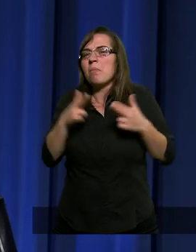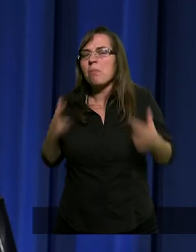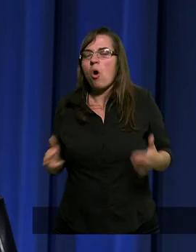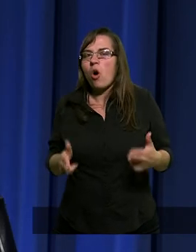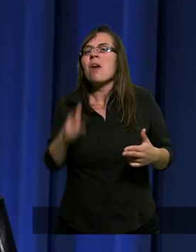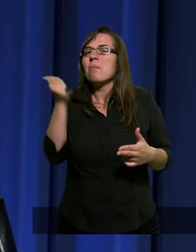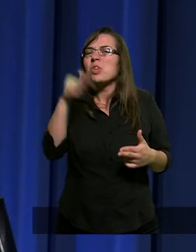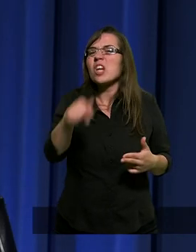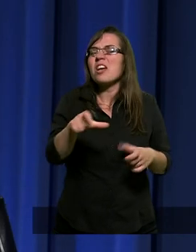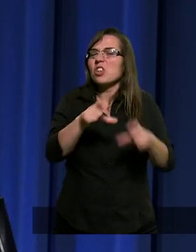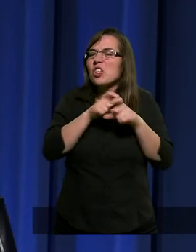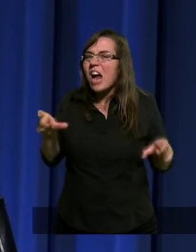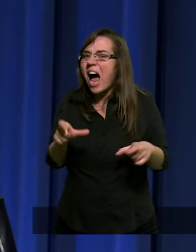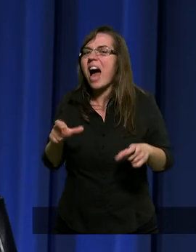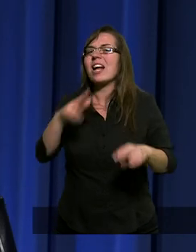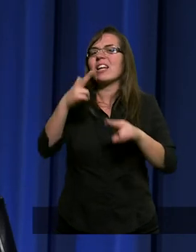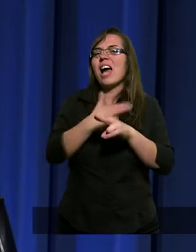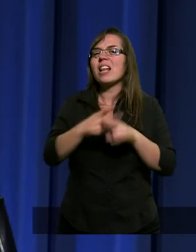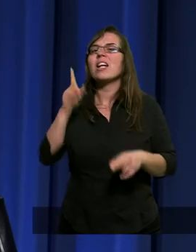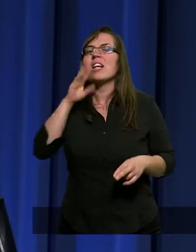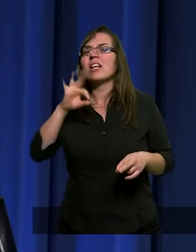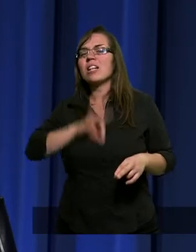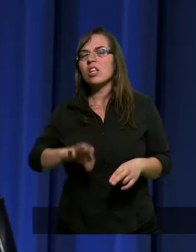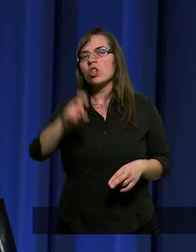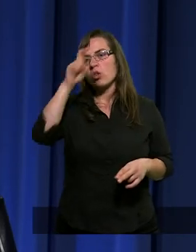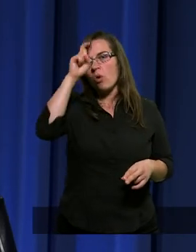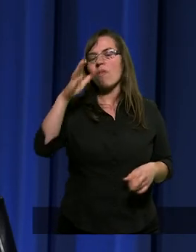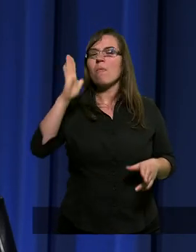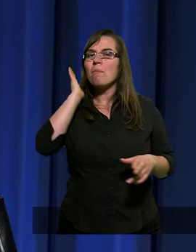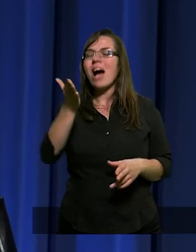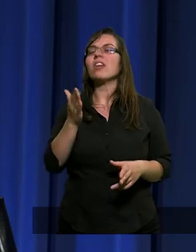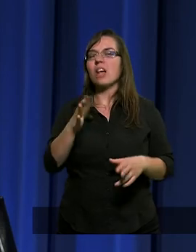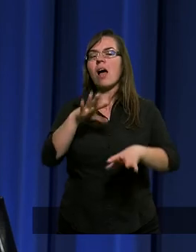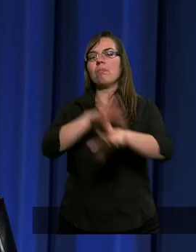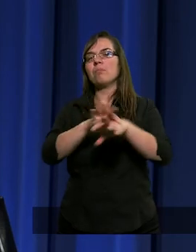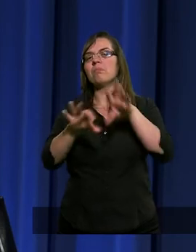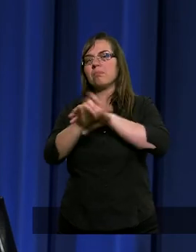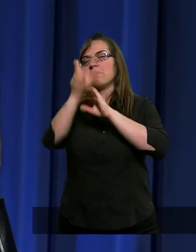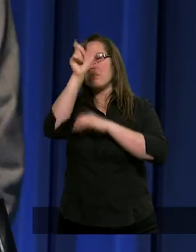To przyszedł ten czas, kiedy sen człowieczy będzie wydany.